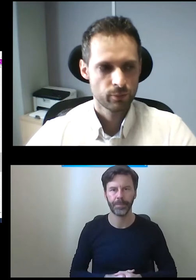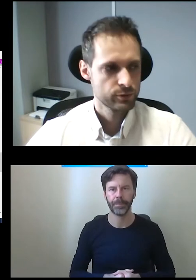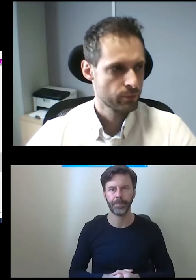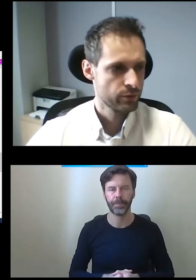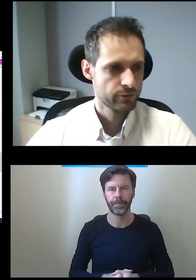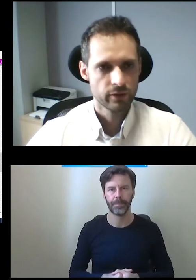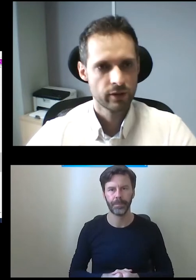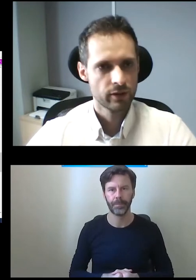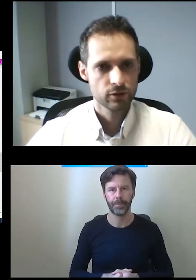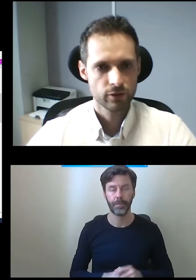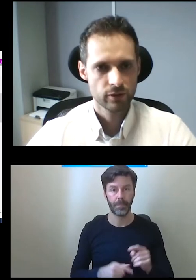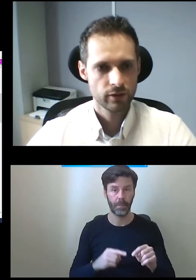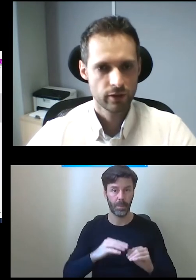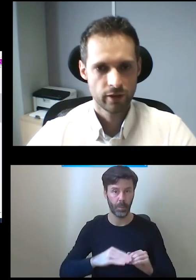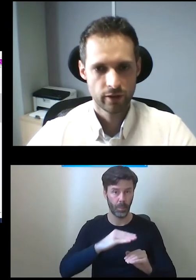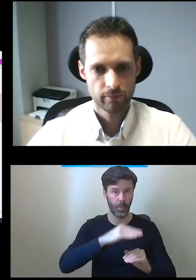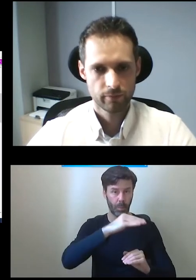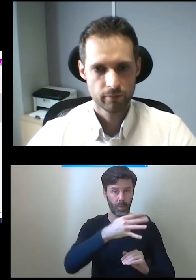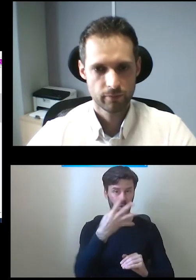Małe, czterostopniowe schody,